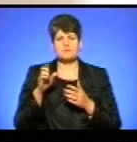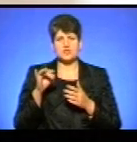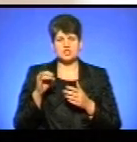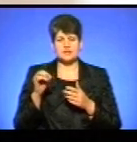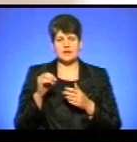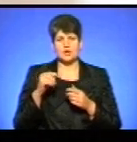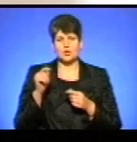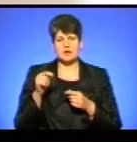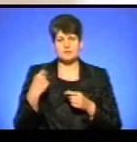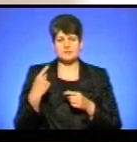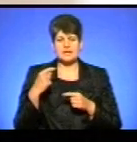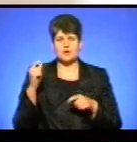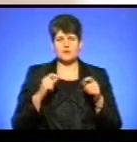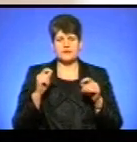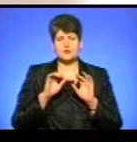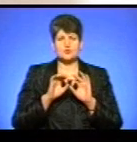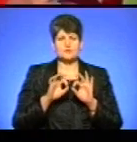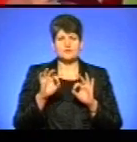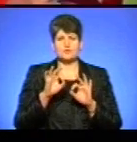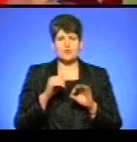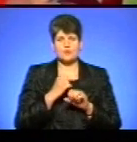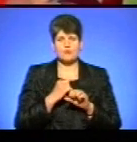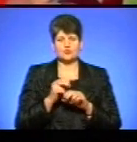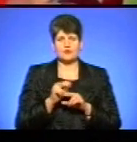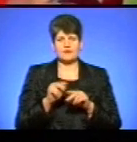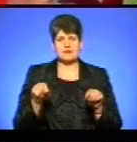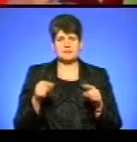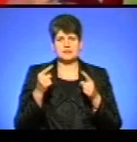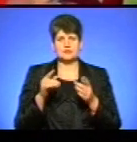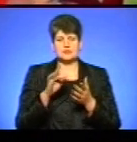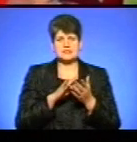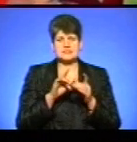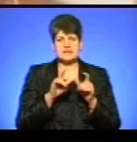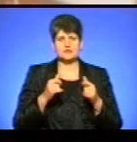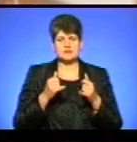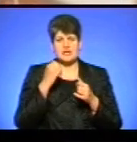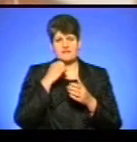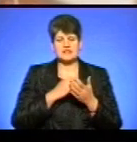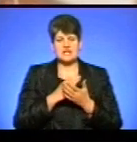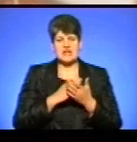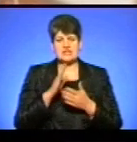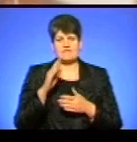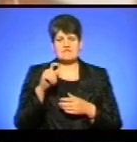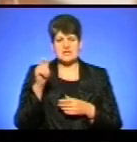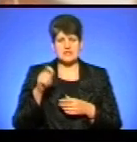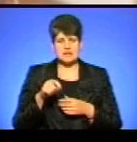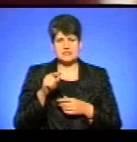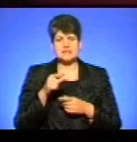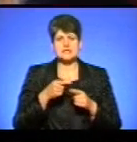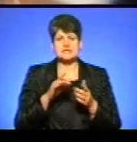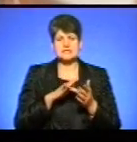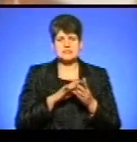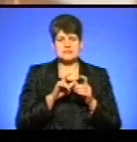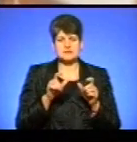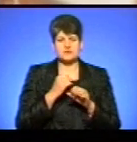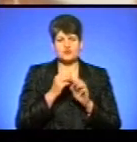Олексій Катасанов на конференції розповість про роботу лікувально-реабілітаційного центру для ветеранів війни. За його словами, центр працює